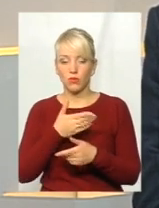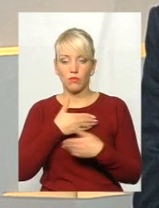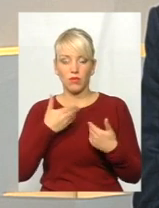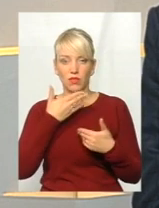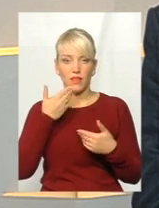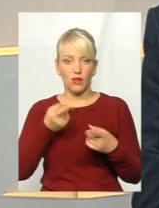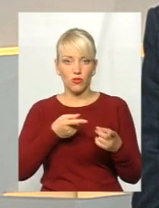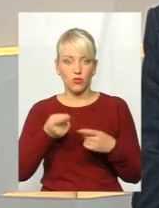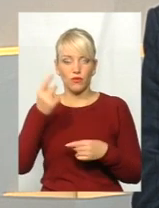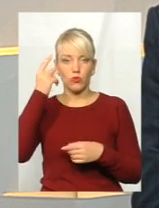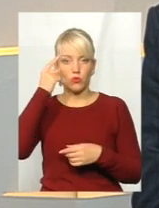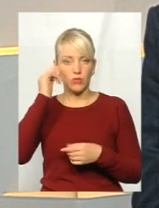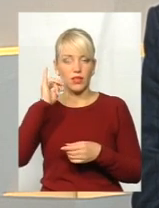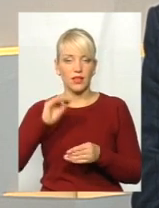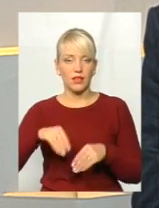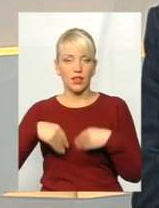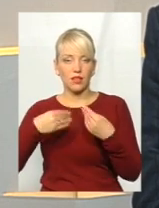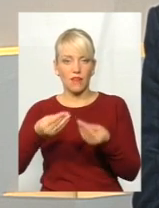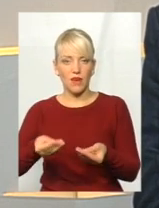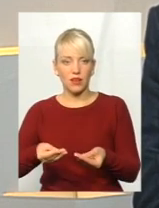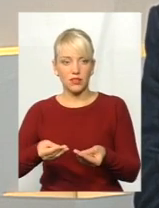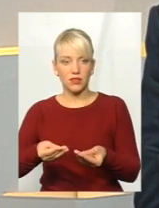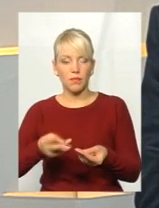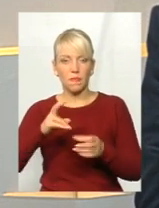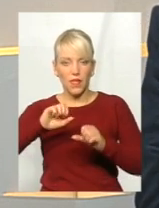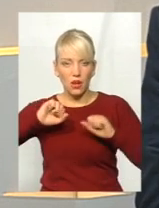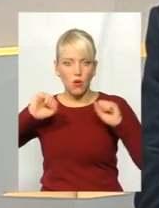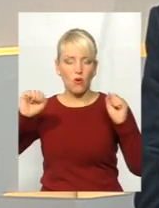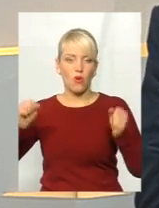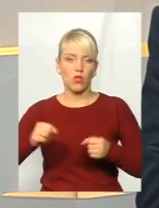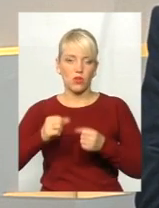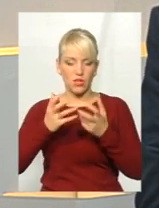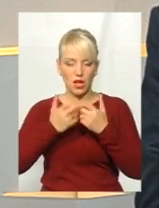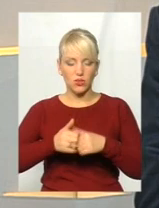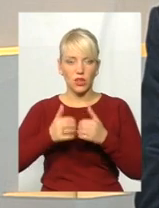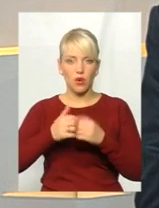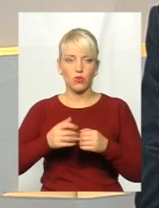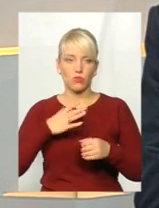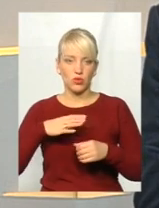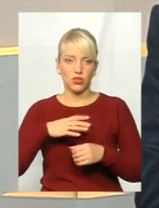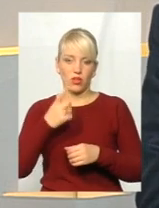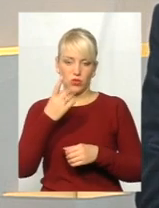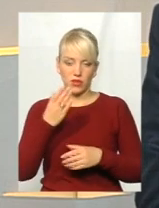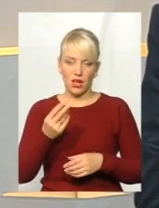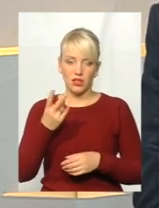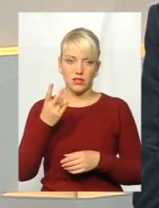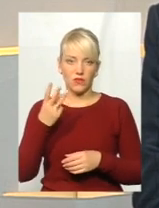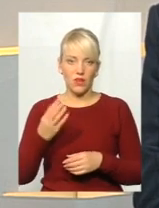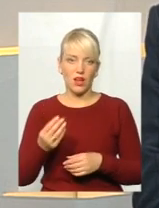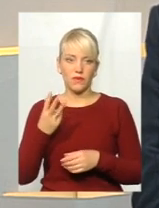готові думати і надавати на холодний розрахунок, почекати день, два, три, не вже це